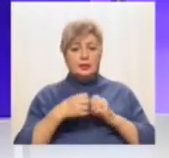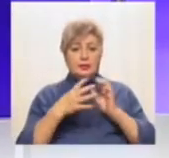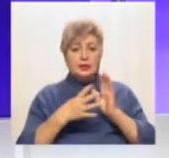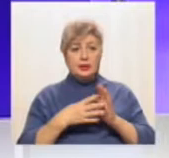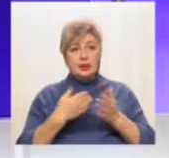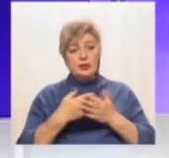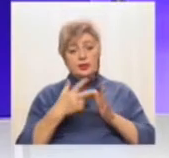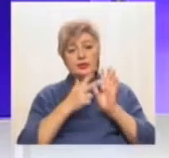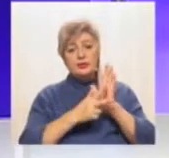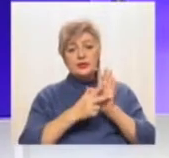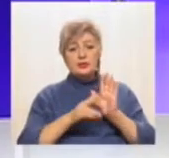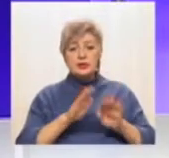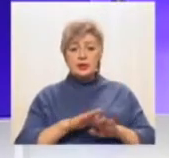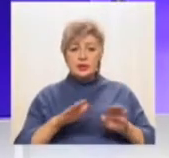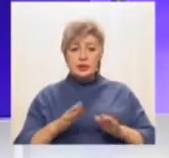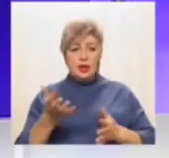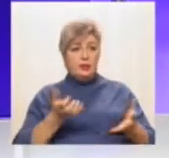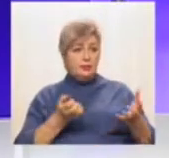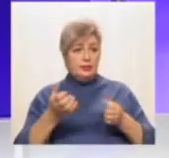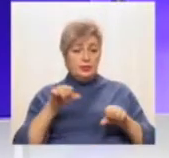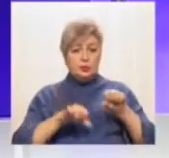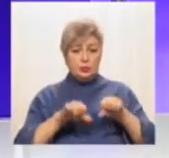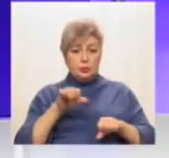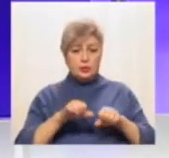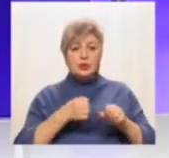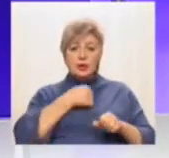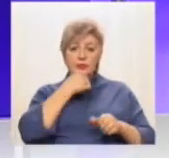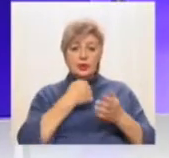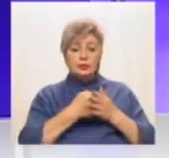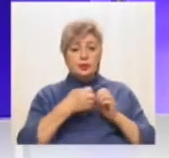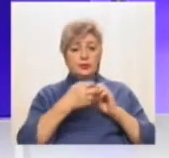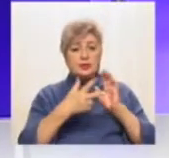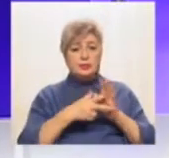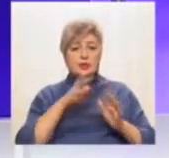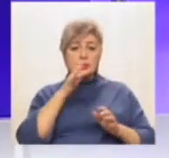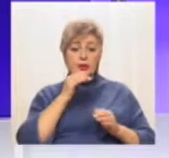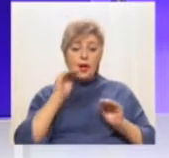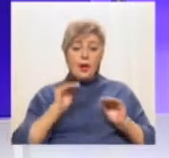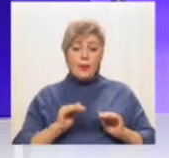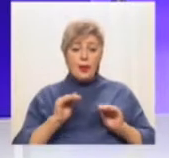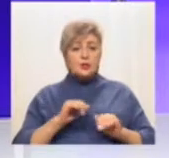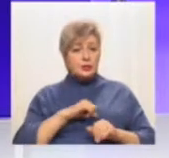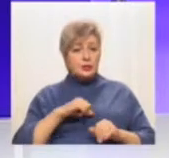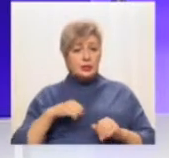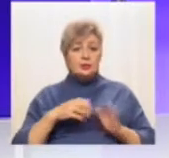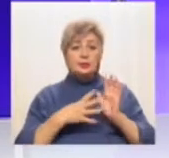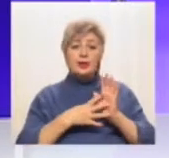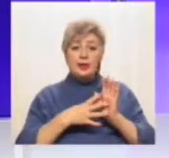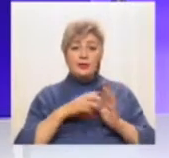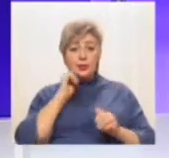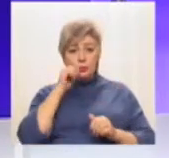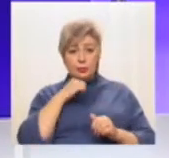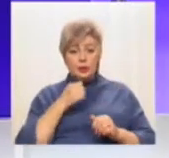дітей із семи шкіл роботехніки нашої області віком до 18 років. Наймолодшому учаснику змагань – 9 років.